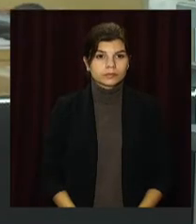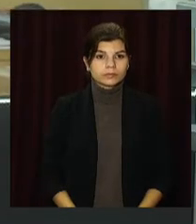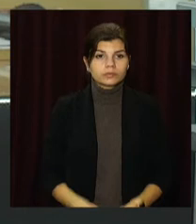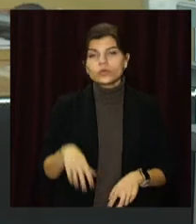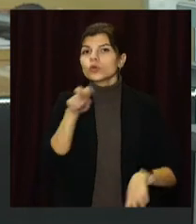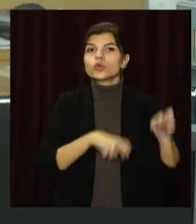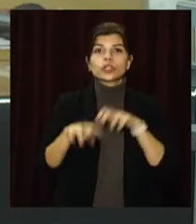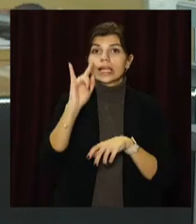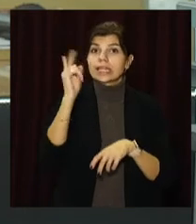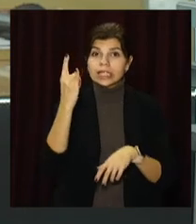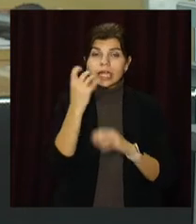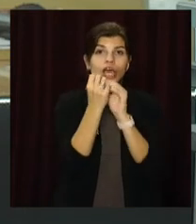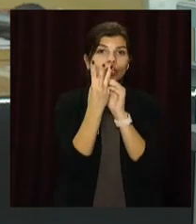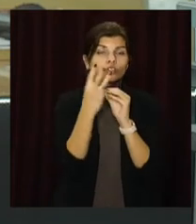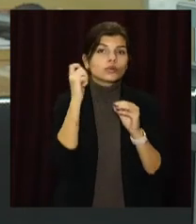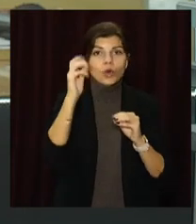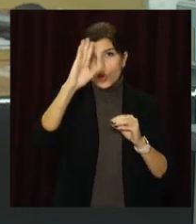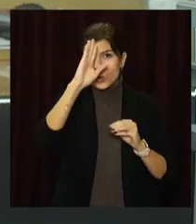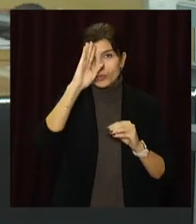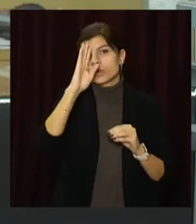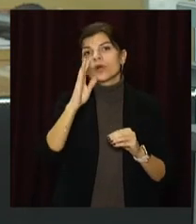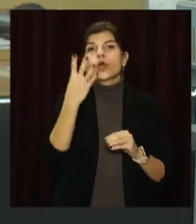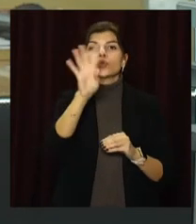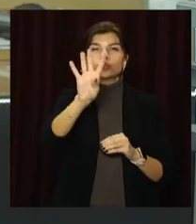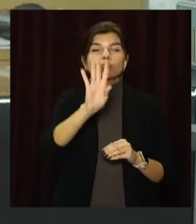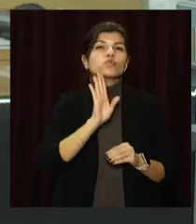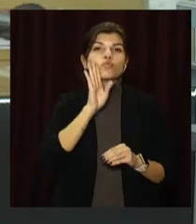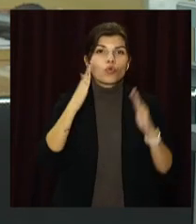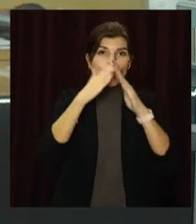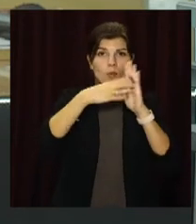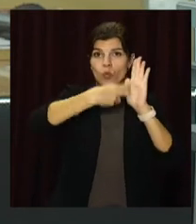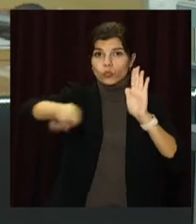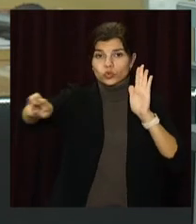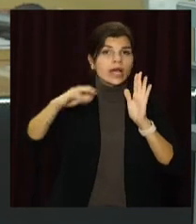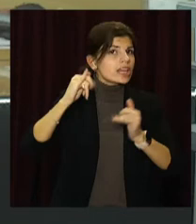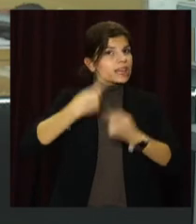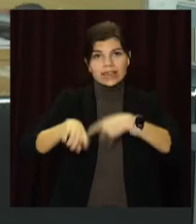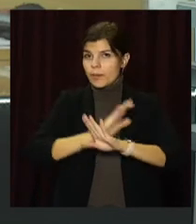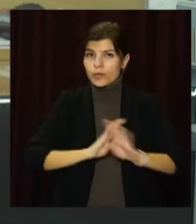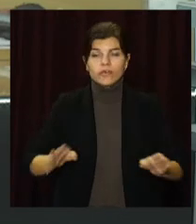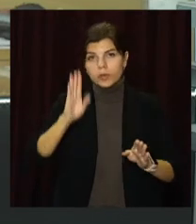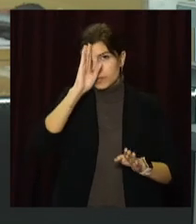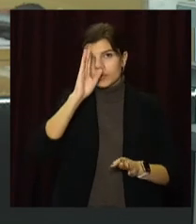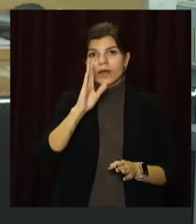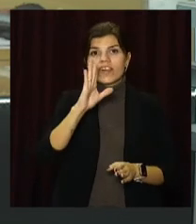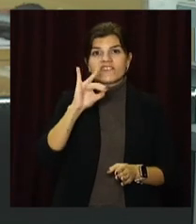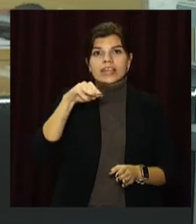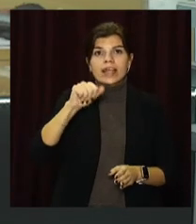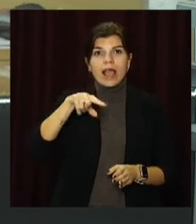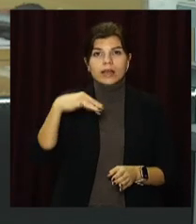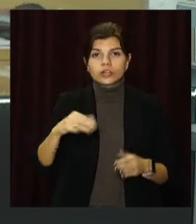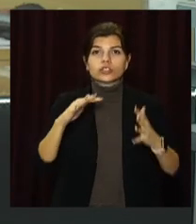Розшокується дитина. 13-річний хлопчик о четвертій ранку пішов з дому і не повернувся. Його звуть Віталій Сокіл.